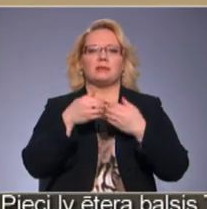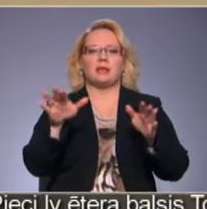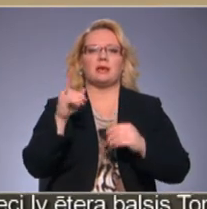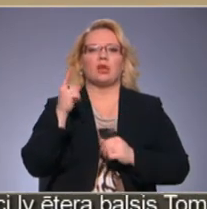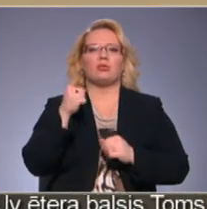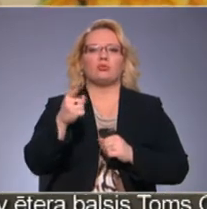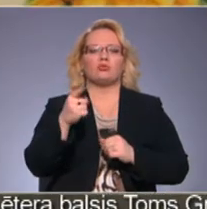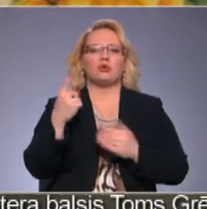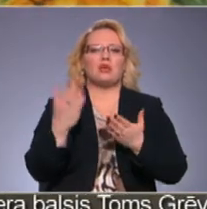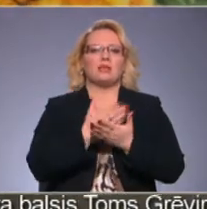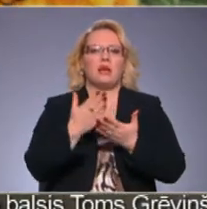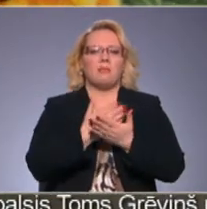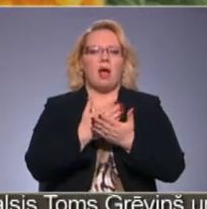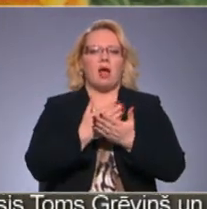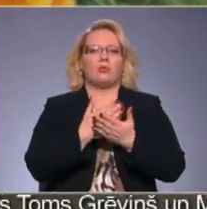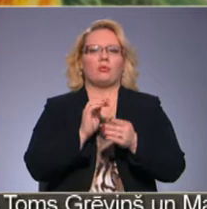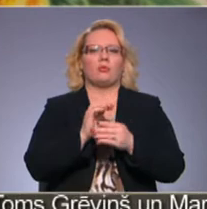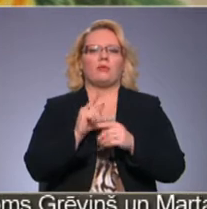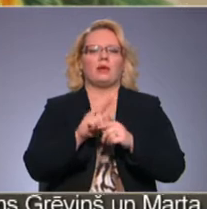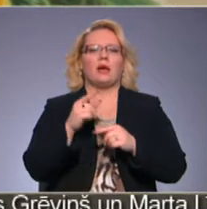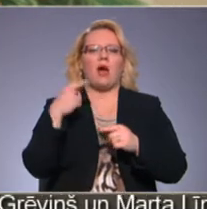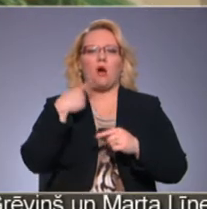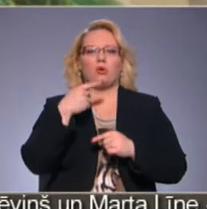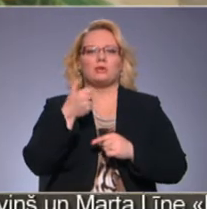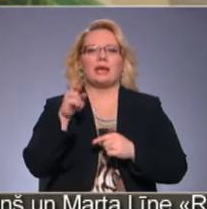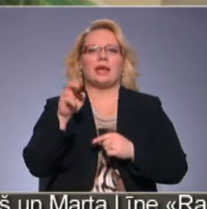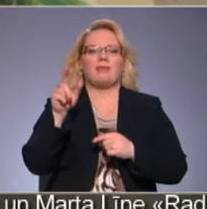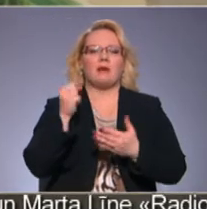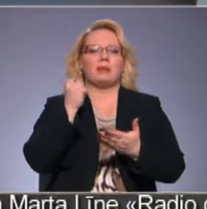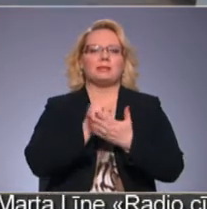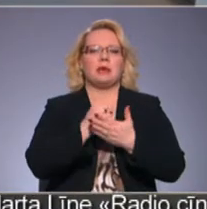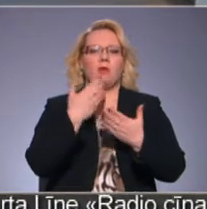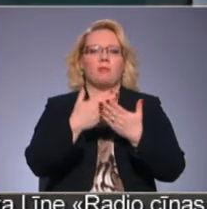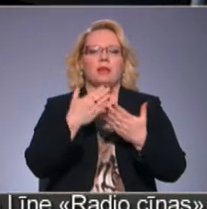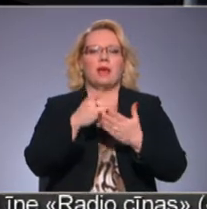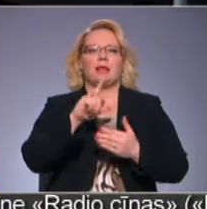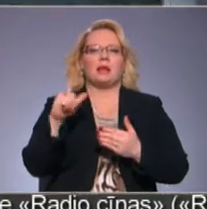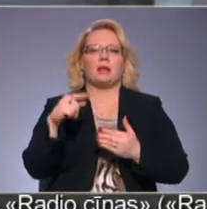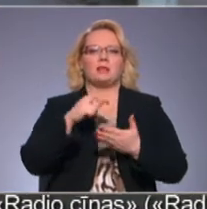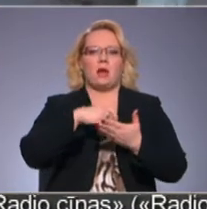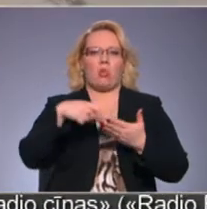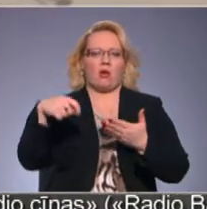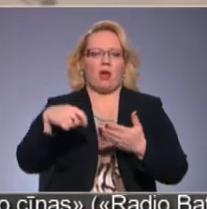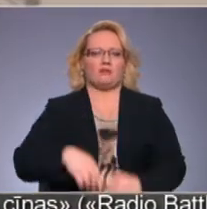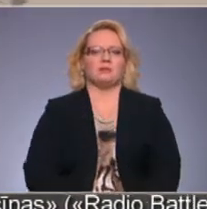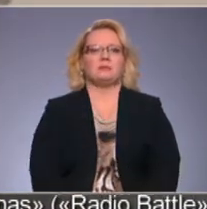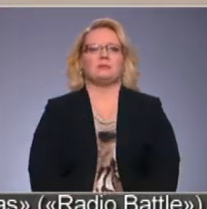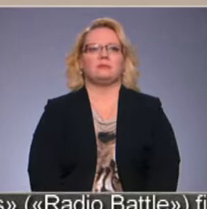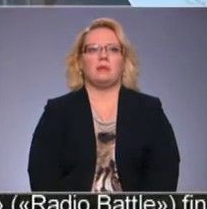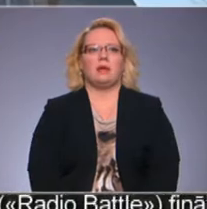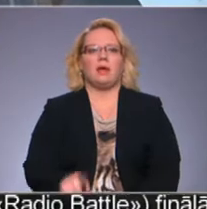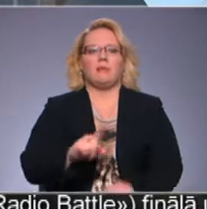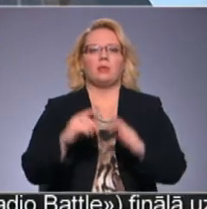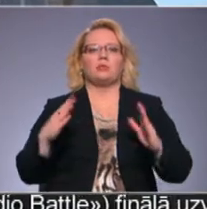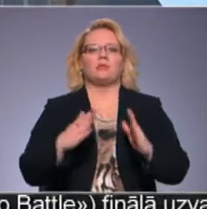Tūkstošu eksemplāru tirāžā Autors ir ģirds Grīva, bet zīmogā Atēlots literātas autogrāfs Bet uz